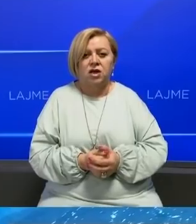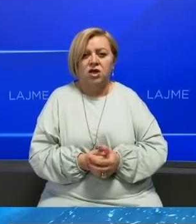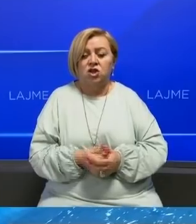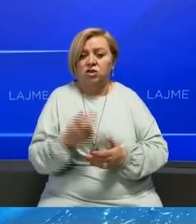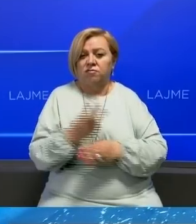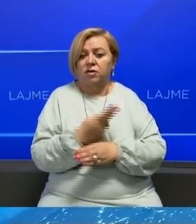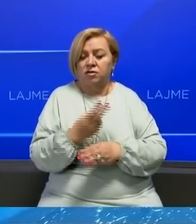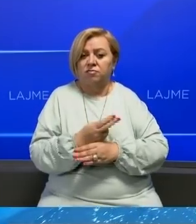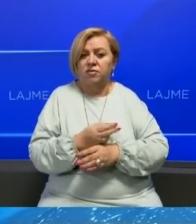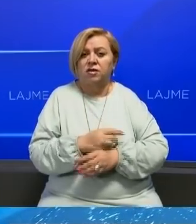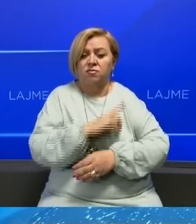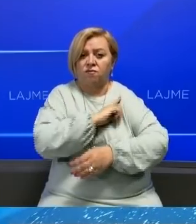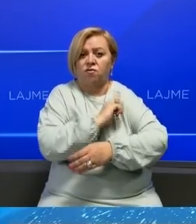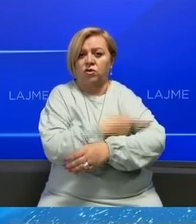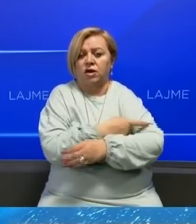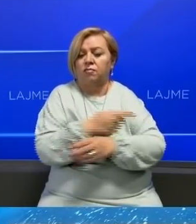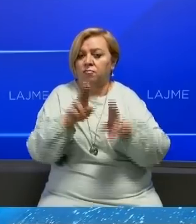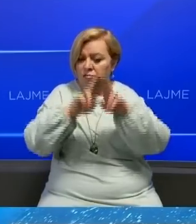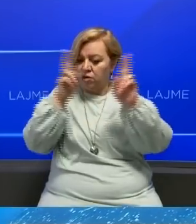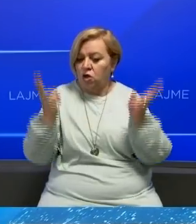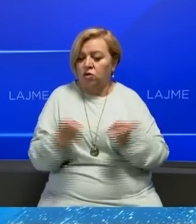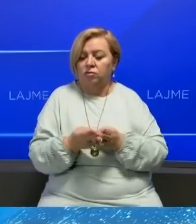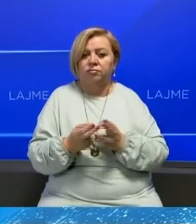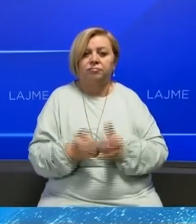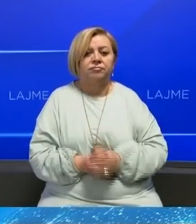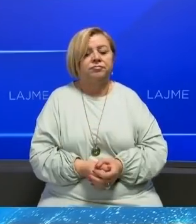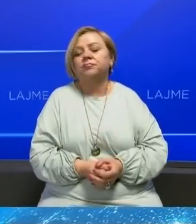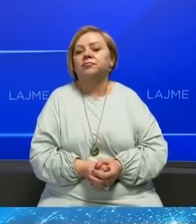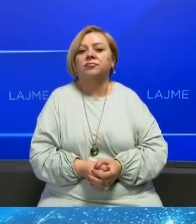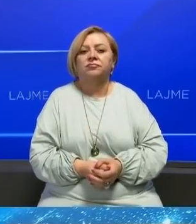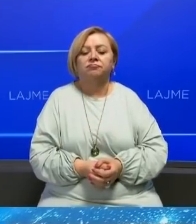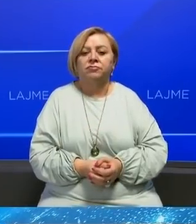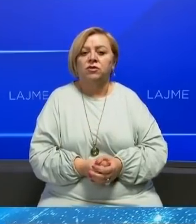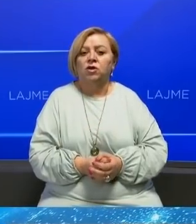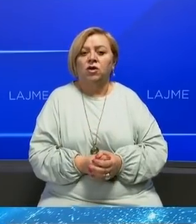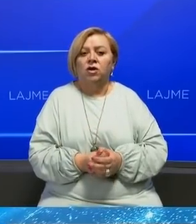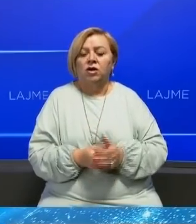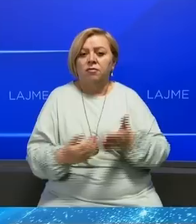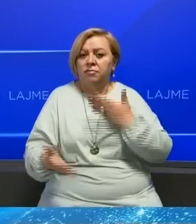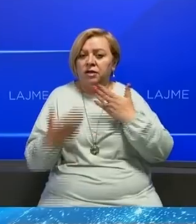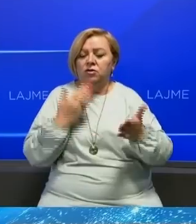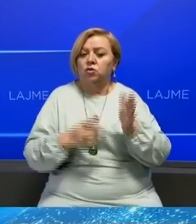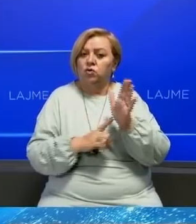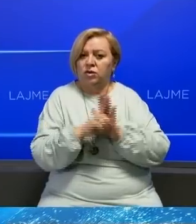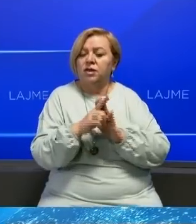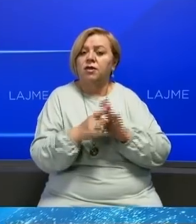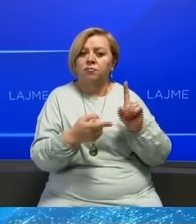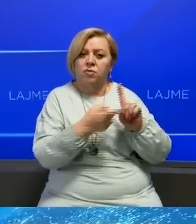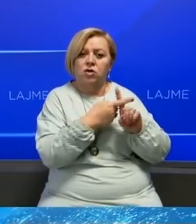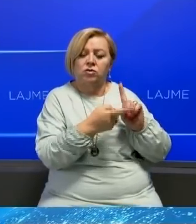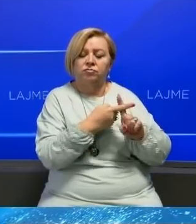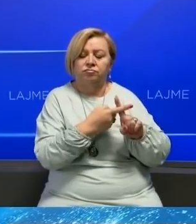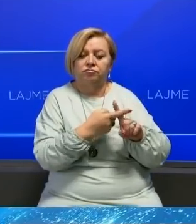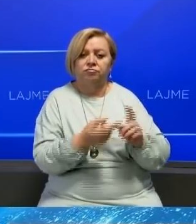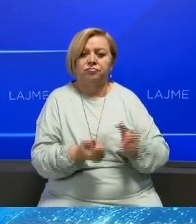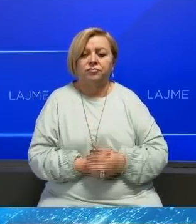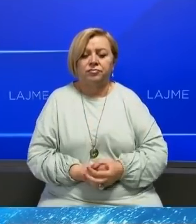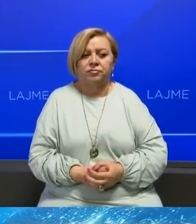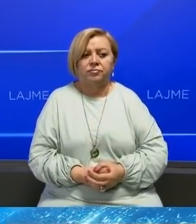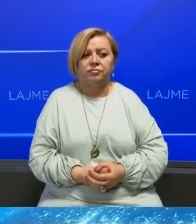bot, duke shpesuar se samitit do të ketë rezultate pozitive që të përqenjë një mesajë në kanë të botës